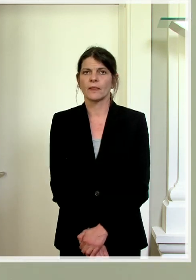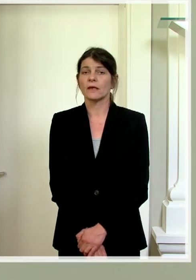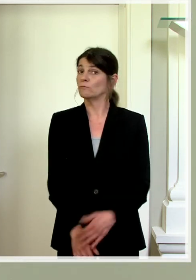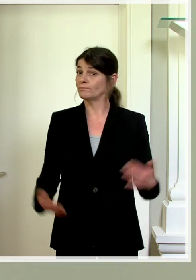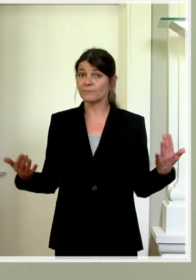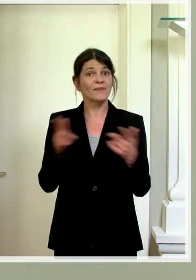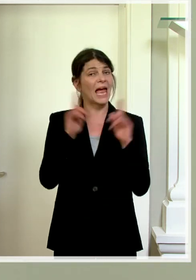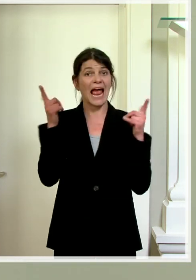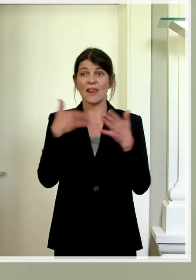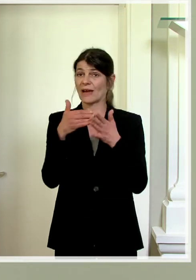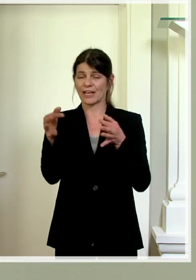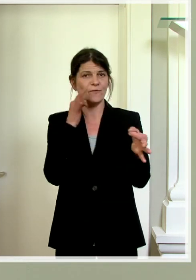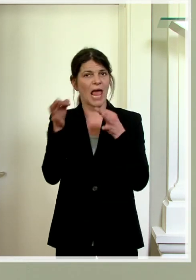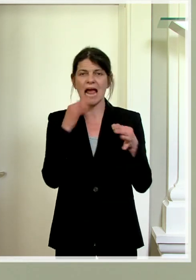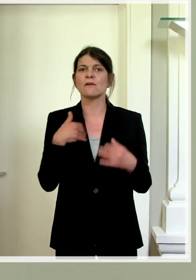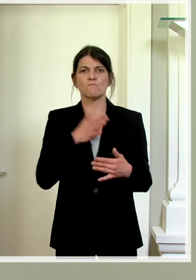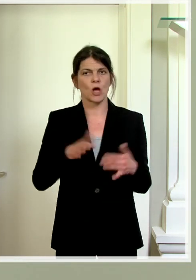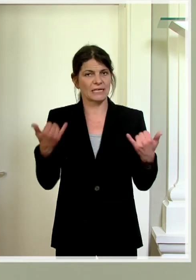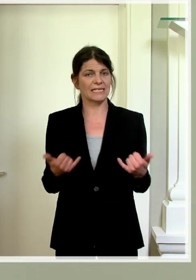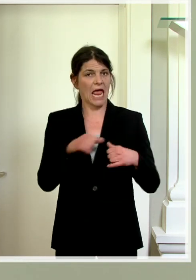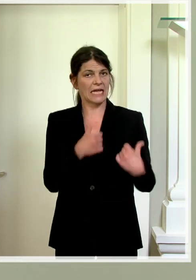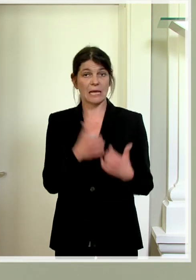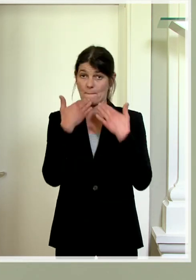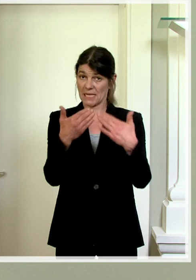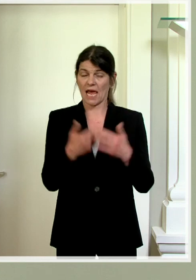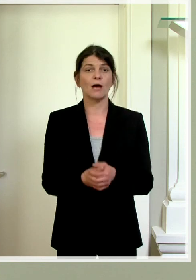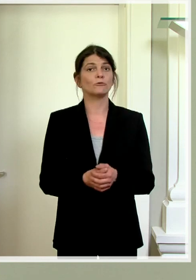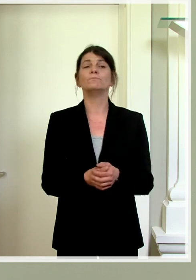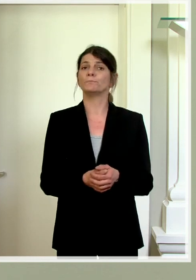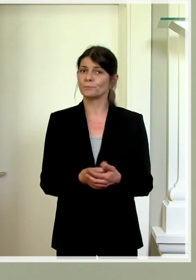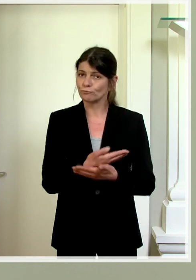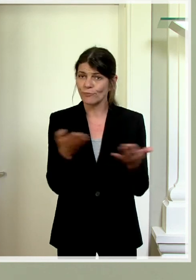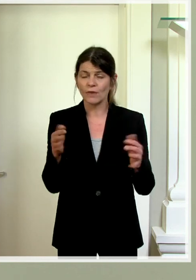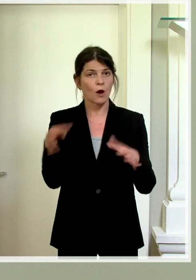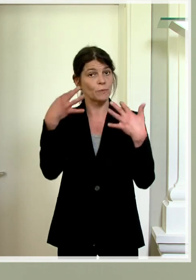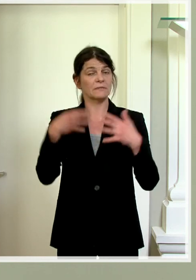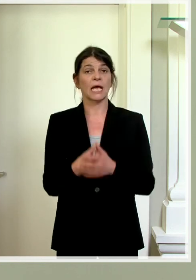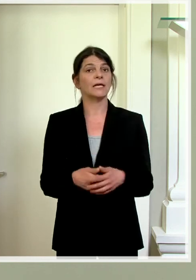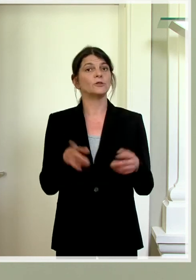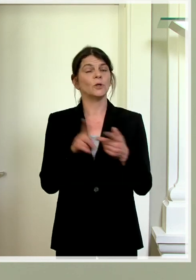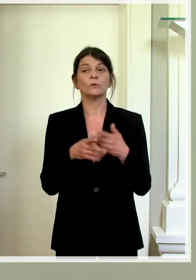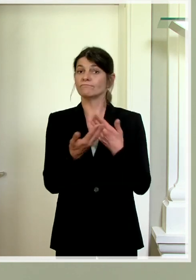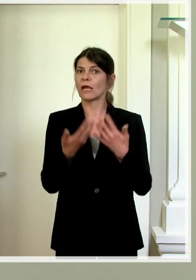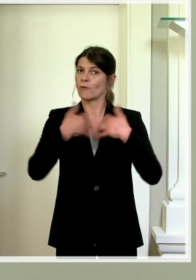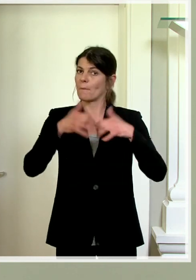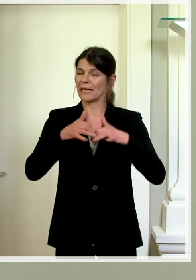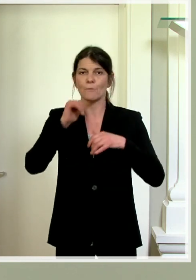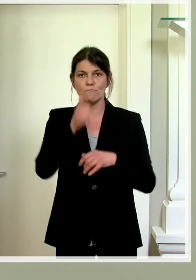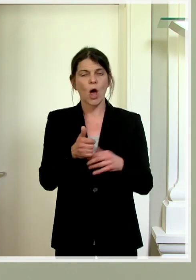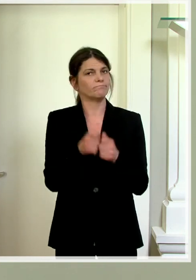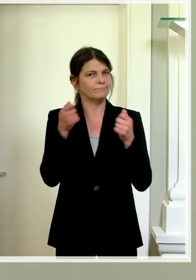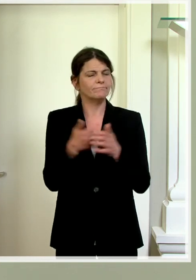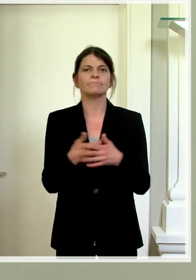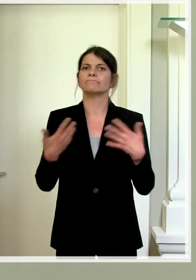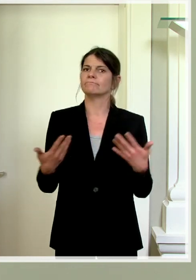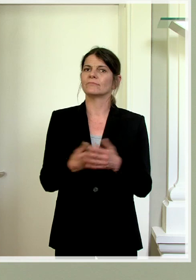Wenn keine weiteren Fragen mehr sind, möchte ich mich herzlich bedanken für die Aufmerksamkeit und auch für die Berichterstattung morgen. Und auch den